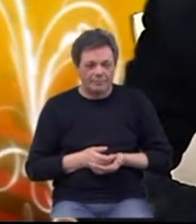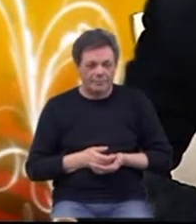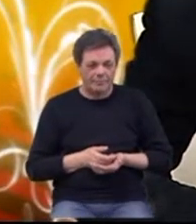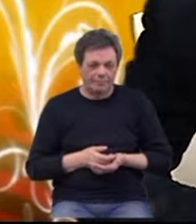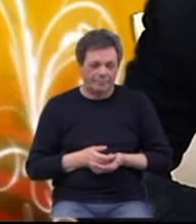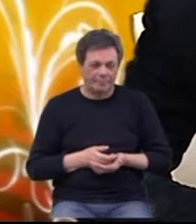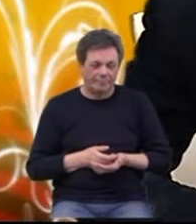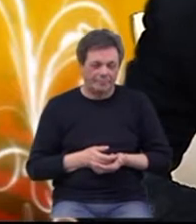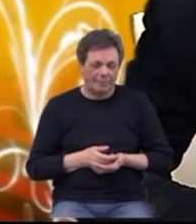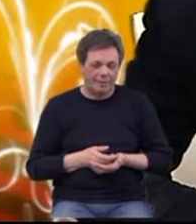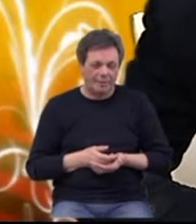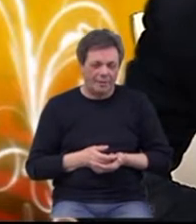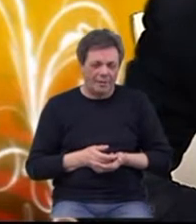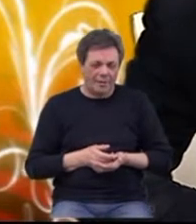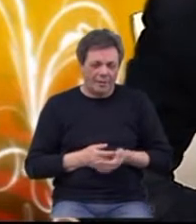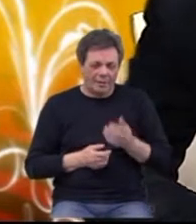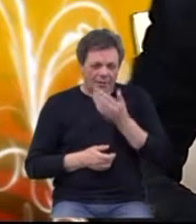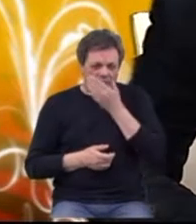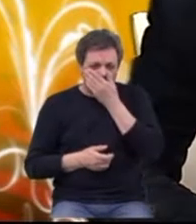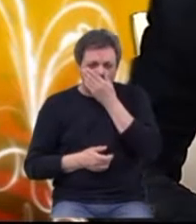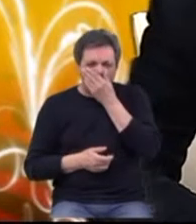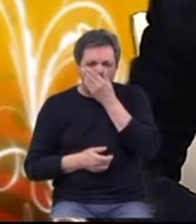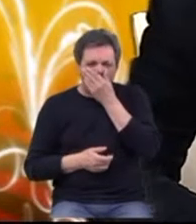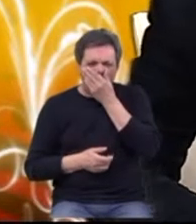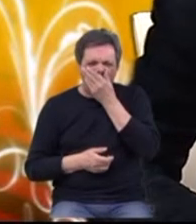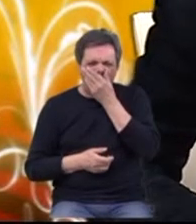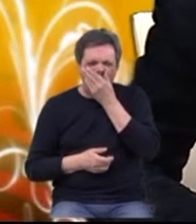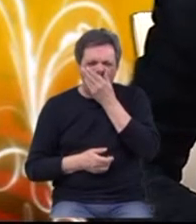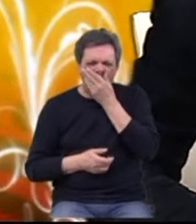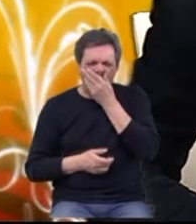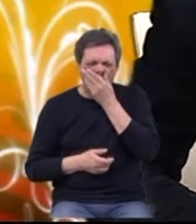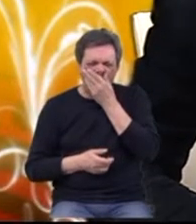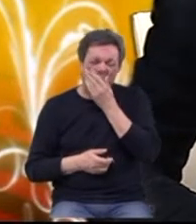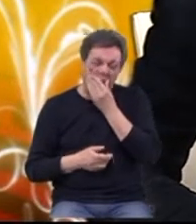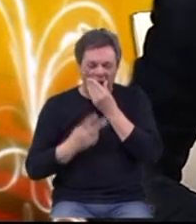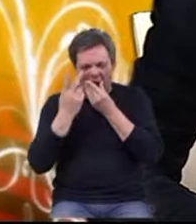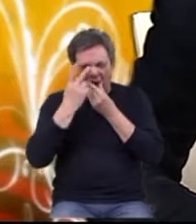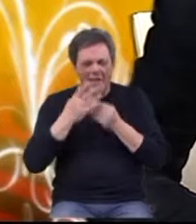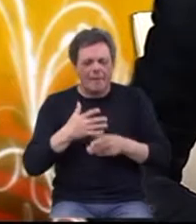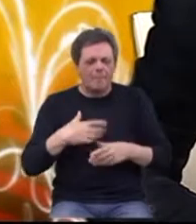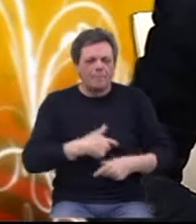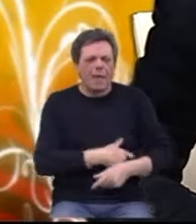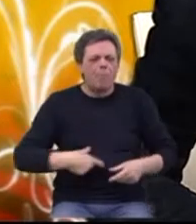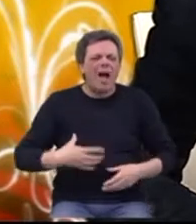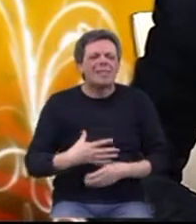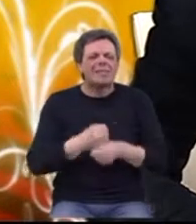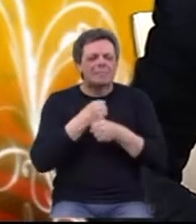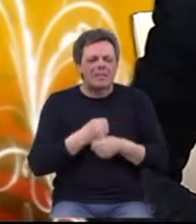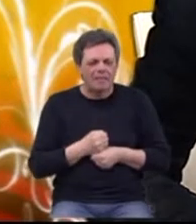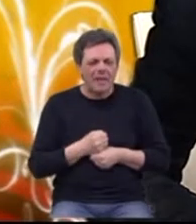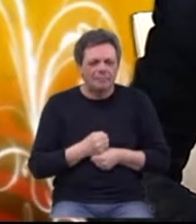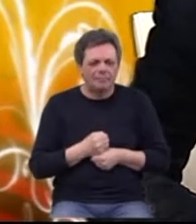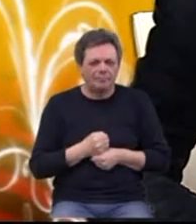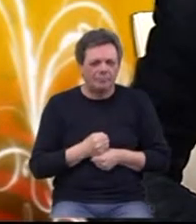postoje, ja bih možda prvo komentirati malo što ne znam, on uz ovu, znači što se tiče tog pojasa za spasavanje. Muškarci, obično, pojasa za